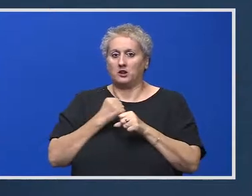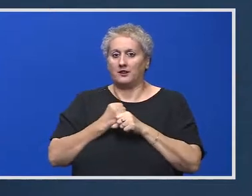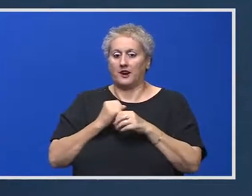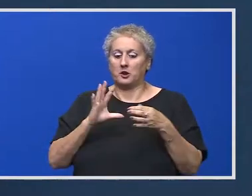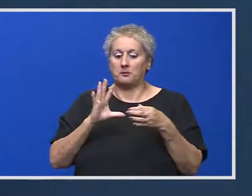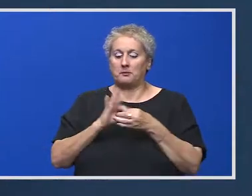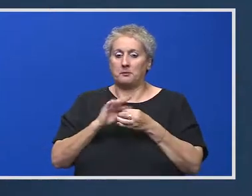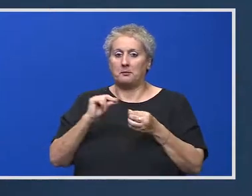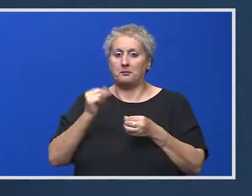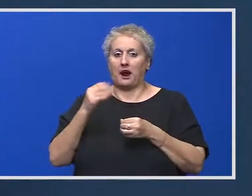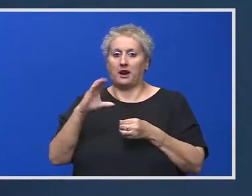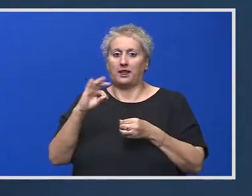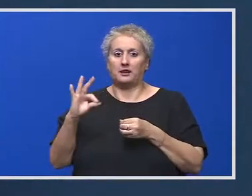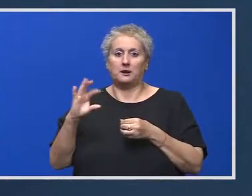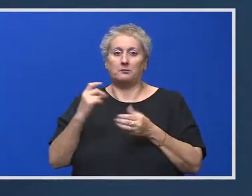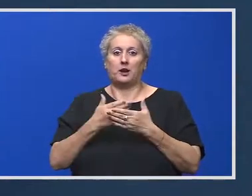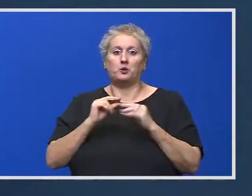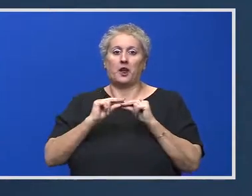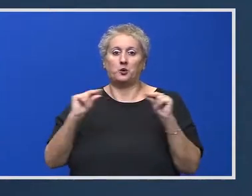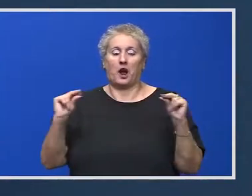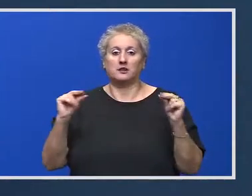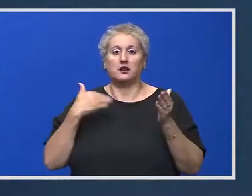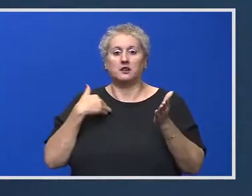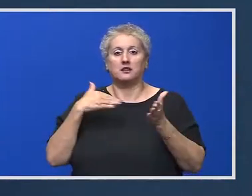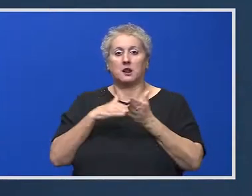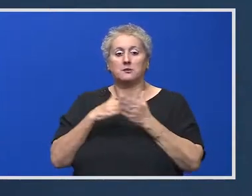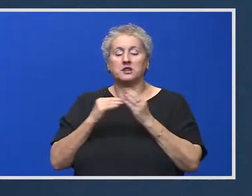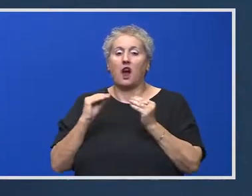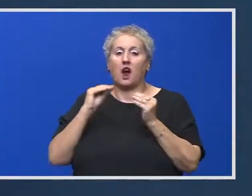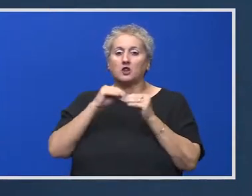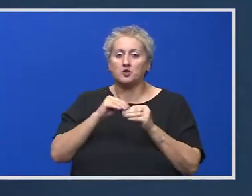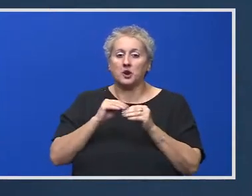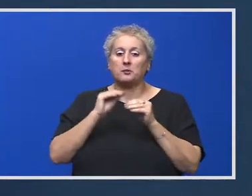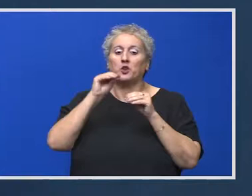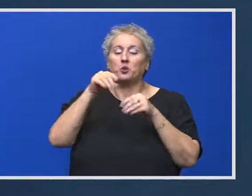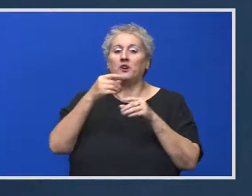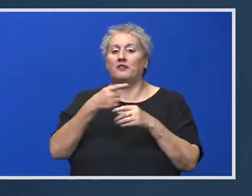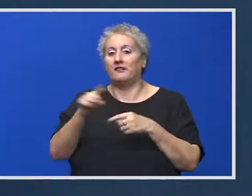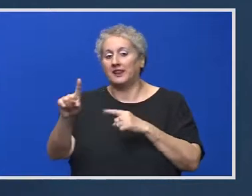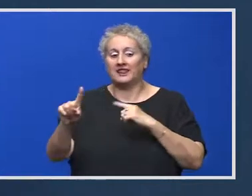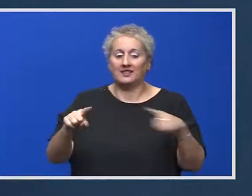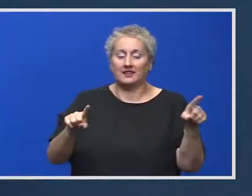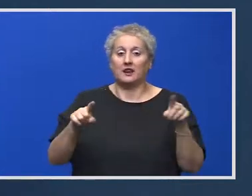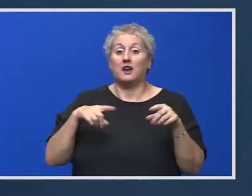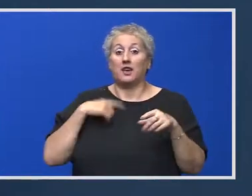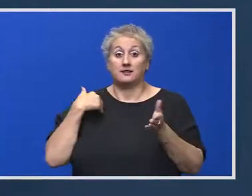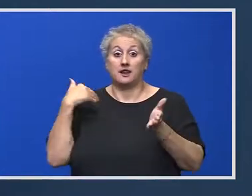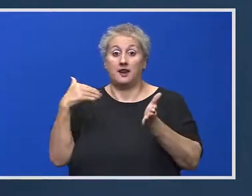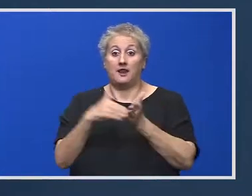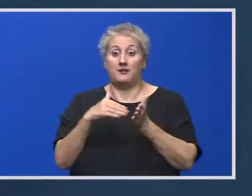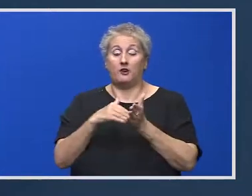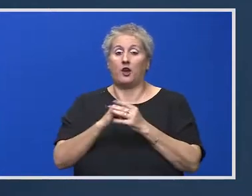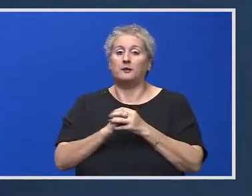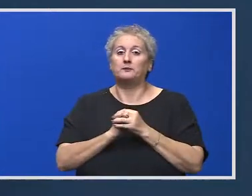pentru educație până la urmă tot acolo va trebui să ajungem într-un fel sau altul. Da, este nevoie să